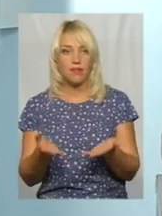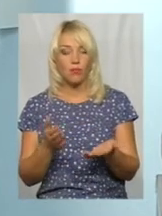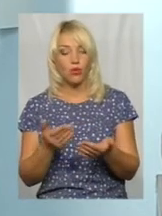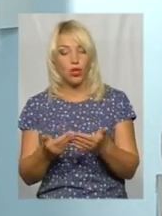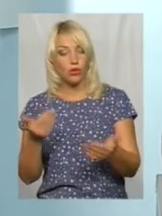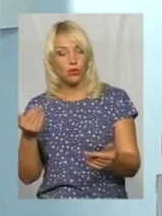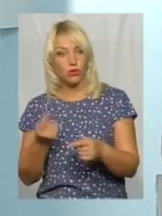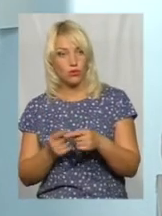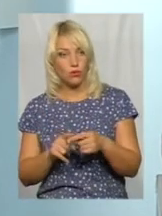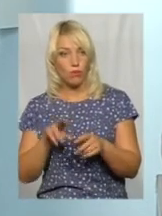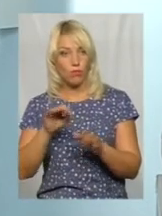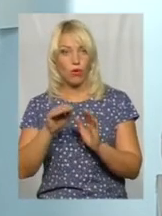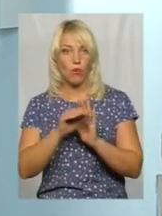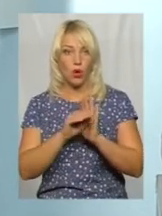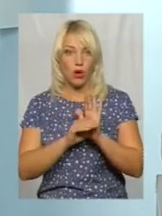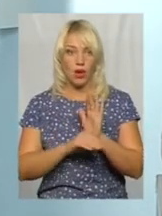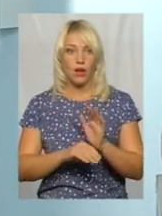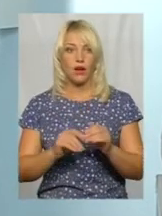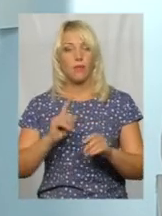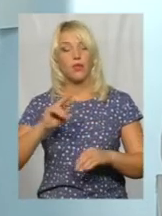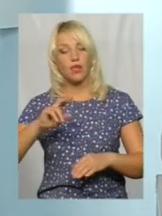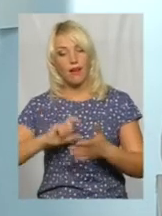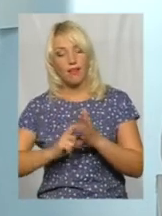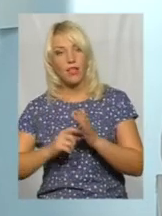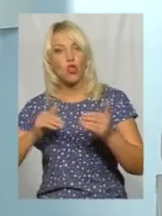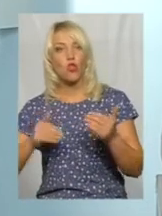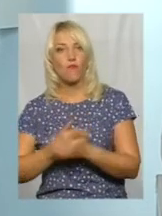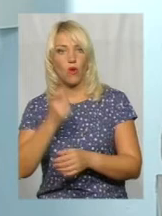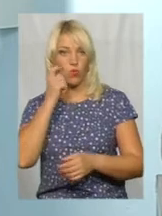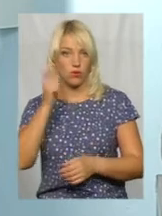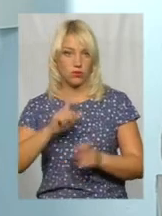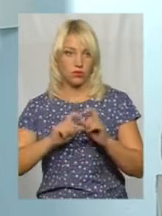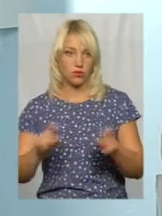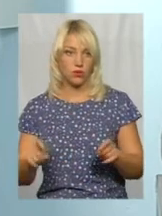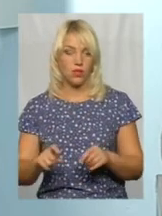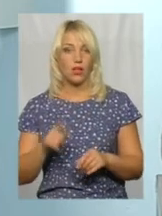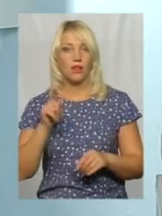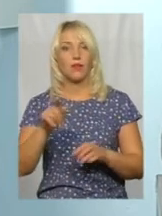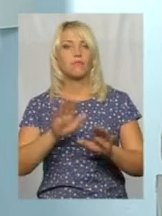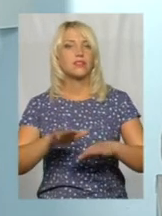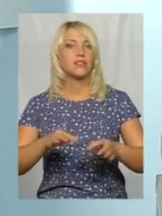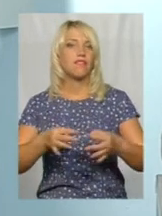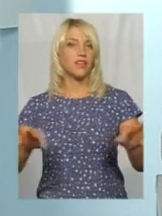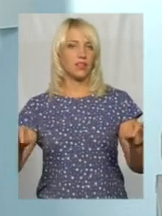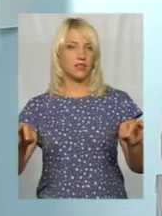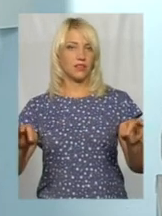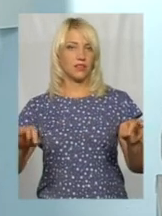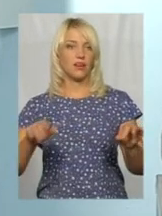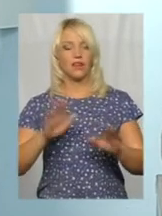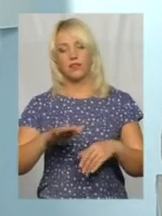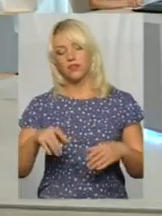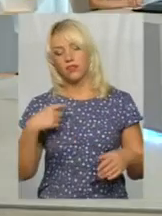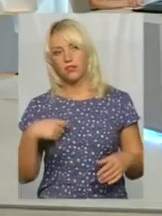були по програмі, і класи нової української школи. Хочу вам сказати, що діти там вільні. Якось так вони себе